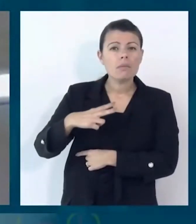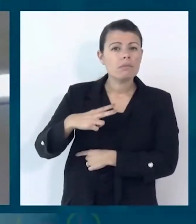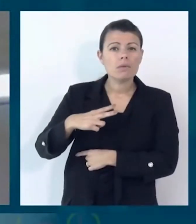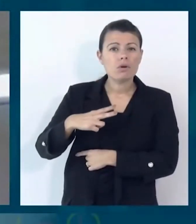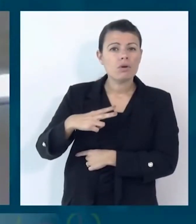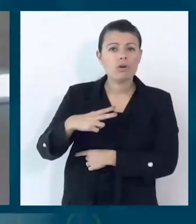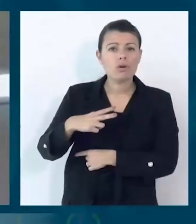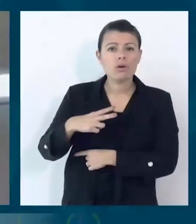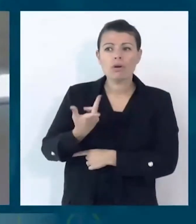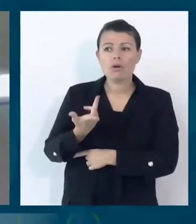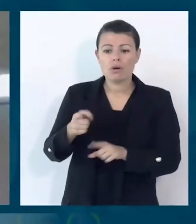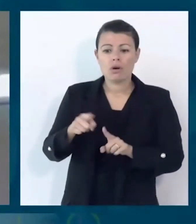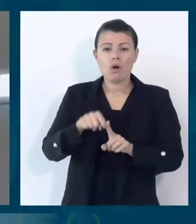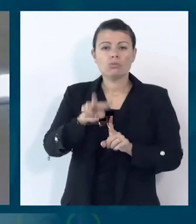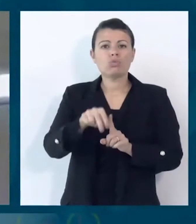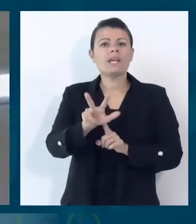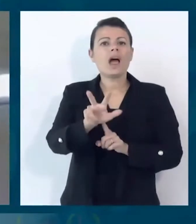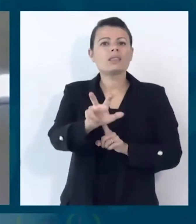2030.